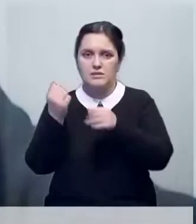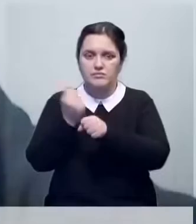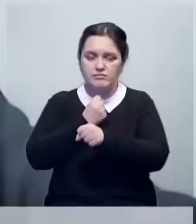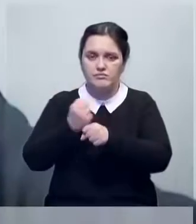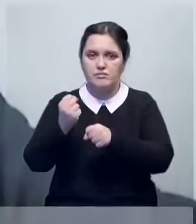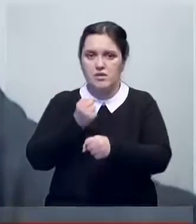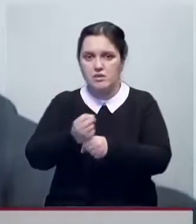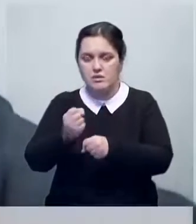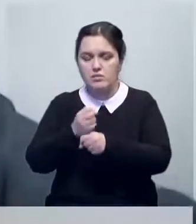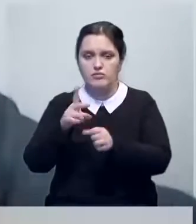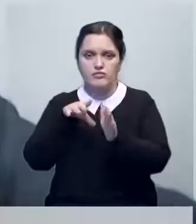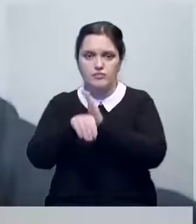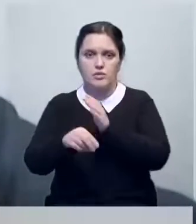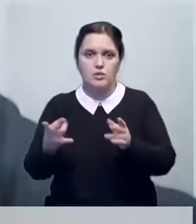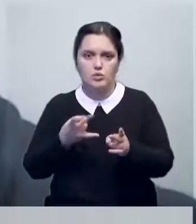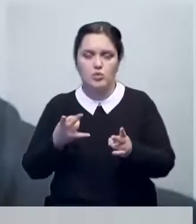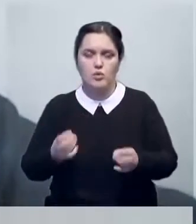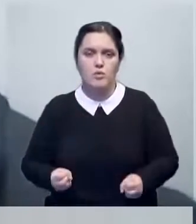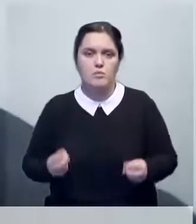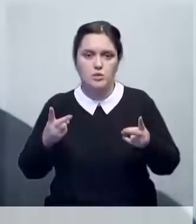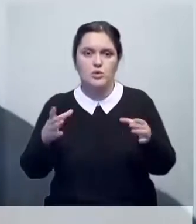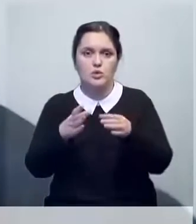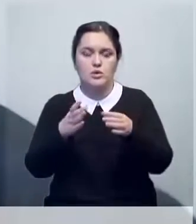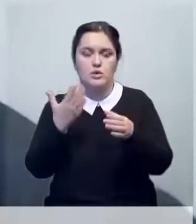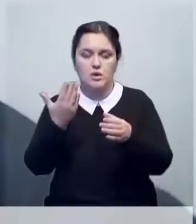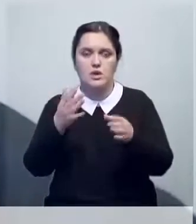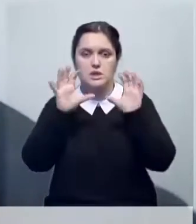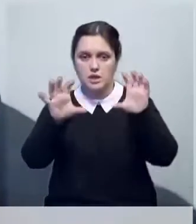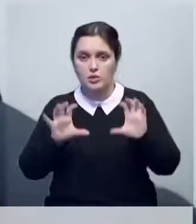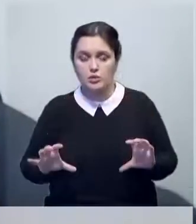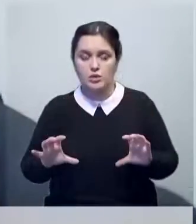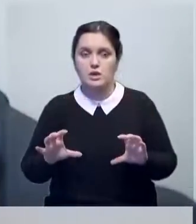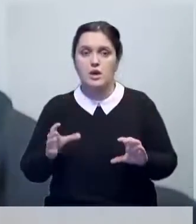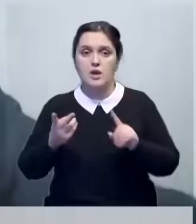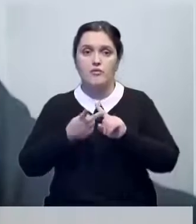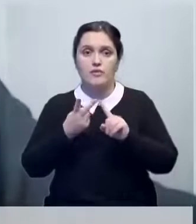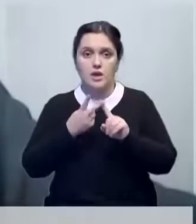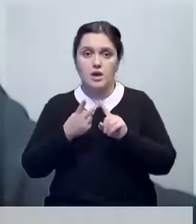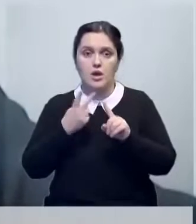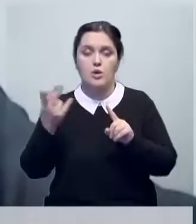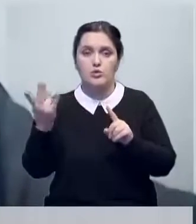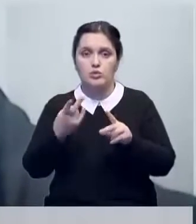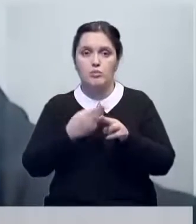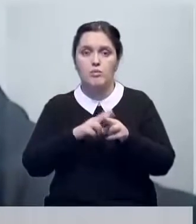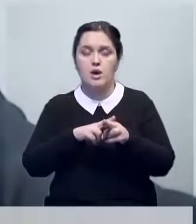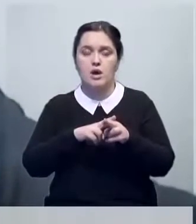Они декоммунизированы. Второе, эти дела перевести в категорию частно-публичного обвинения.